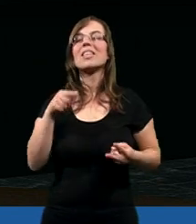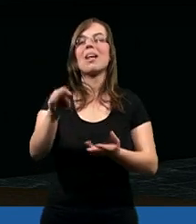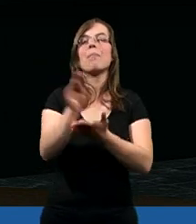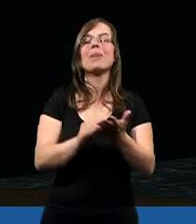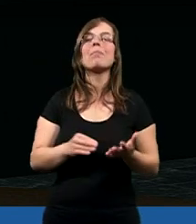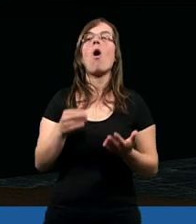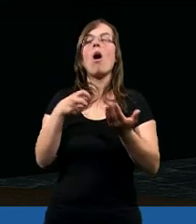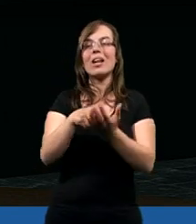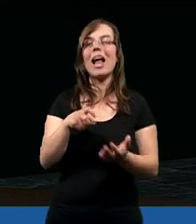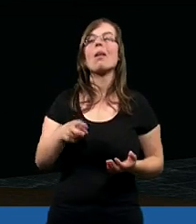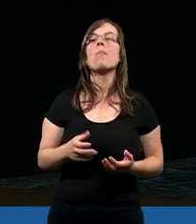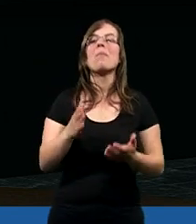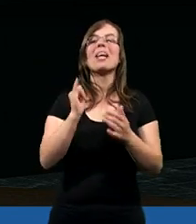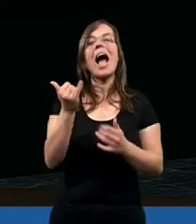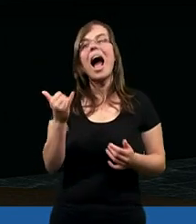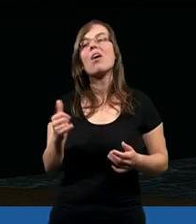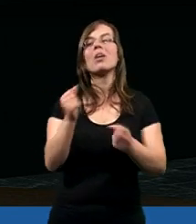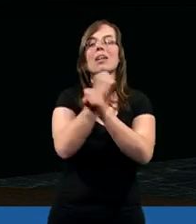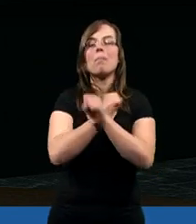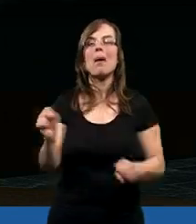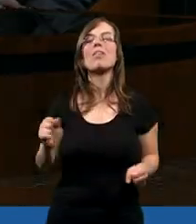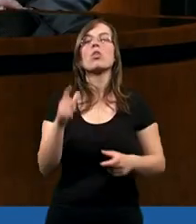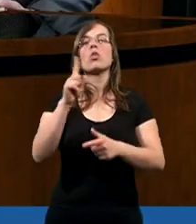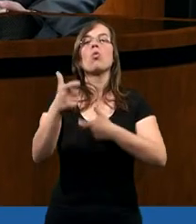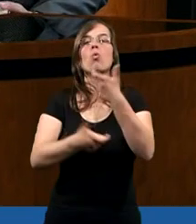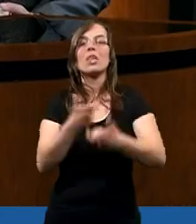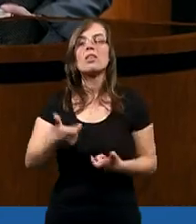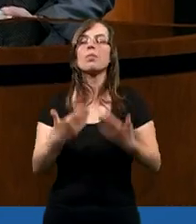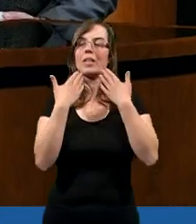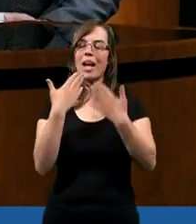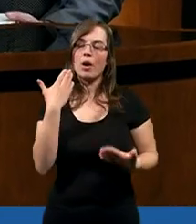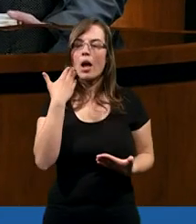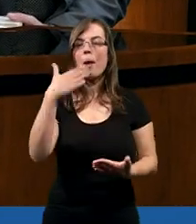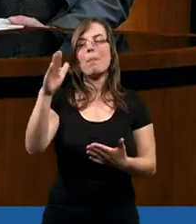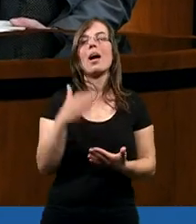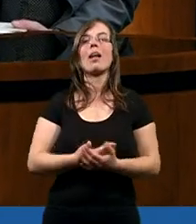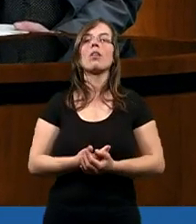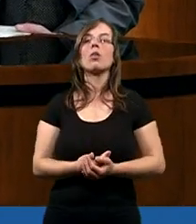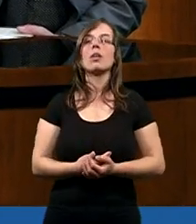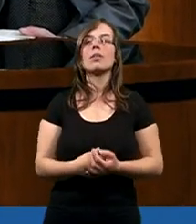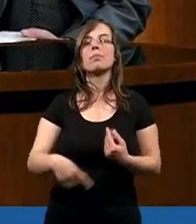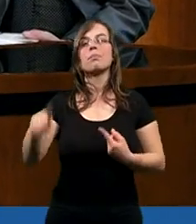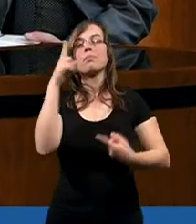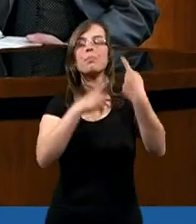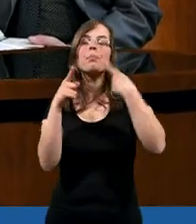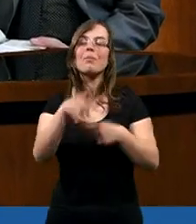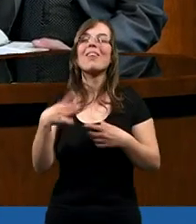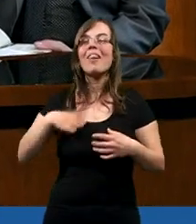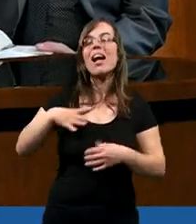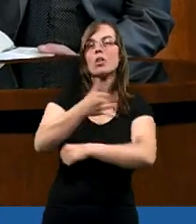ich postępowanie jako zbawienie z uczynku. Dziękuję bardzo. Myślę i